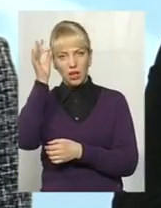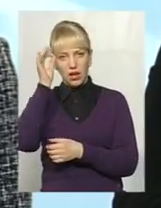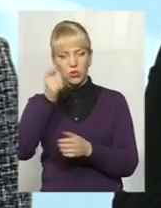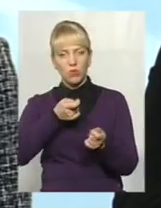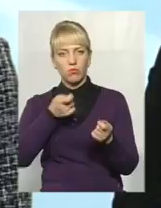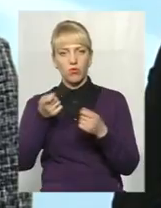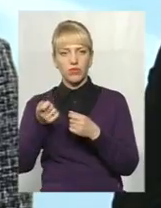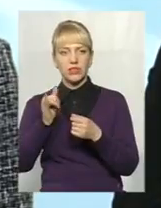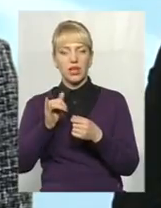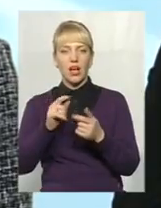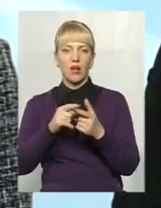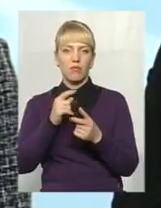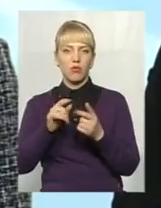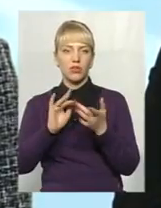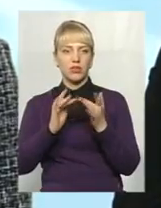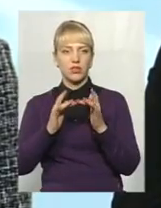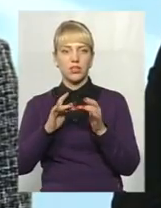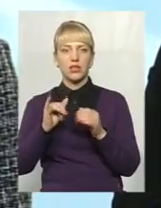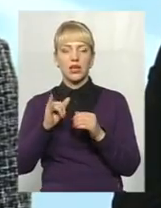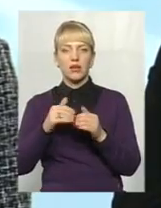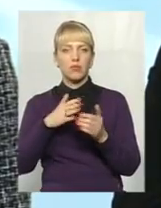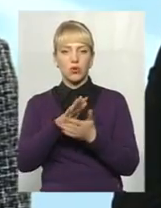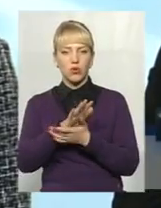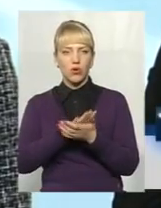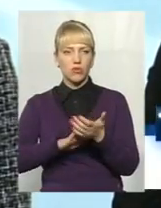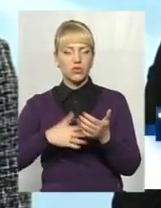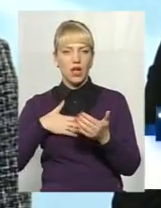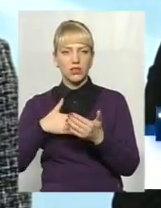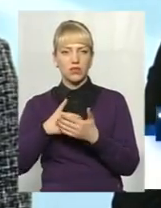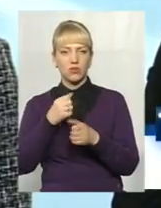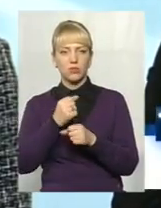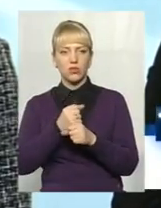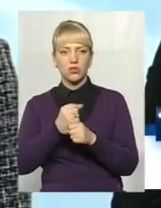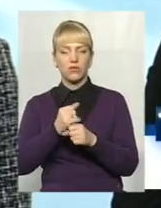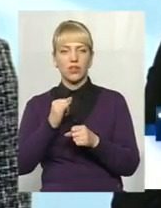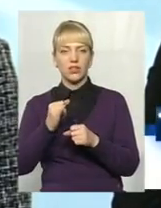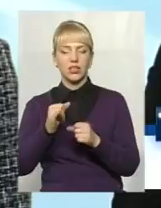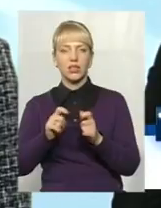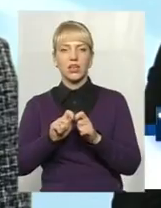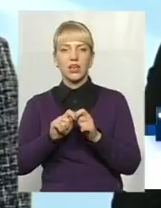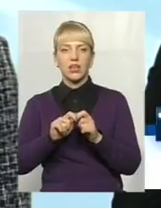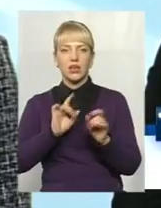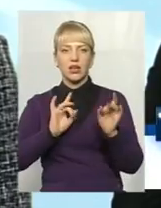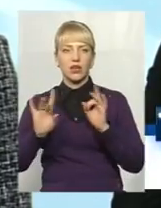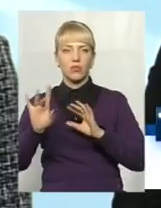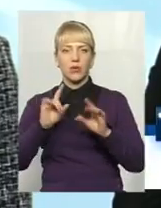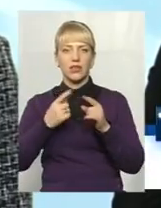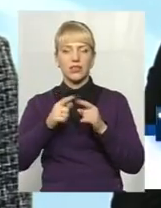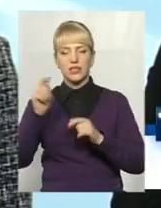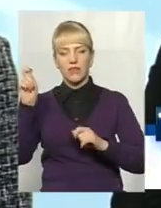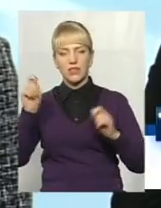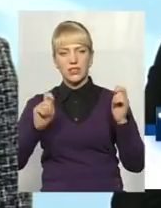соцмережі працювали активно і продовжують зараз працювати і розкручувати фестивальні календарі не тільки